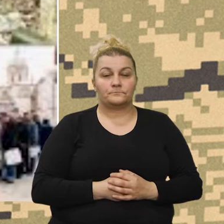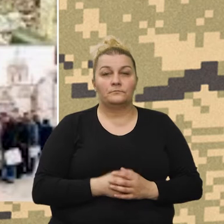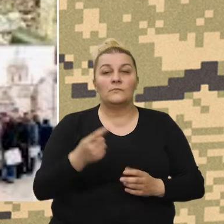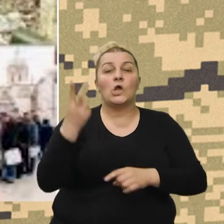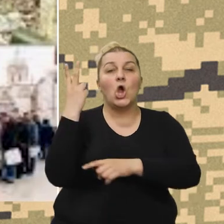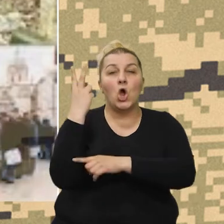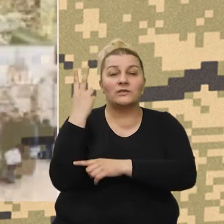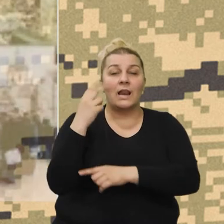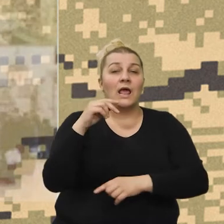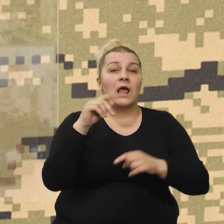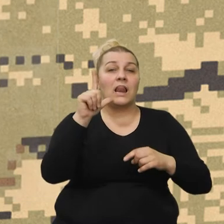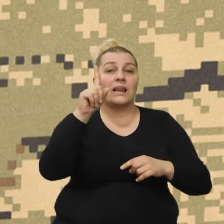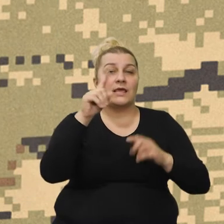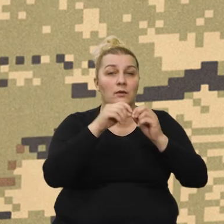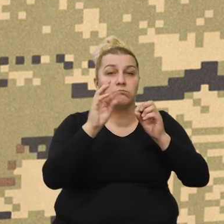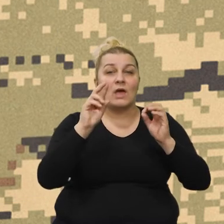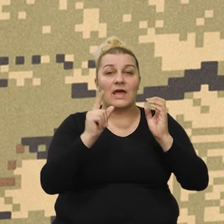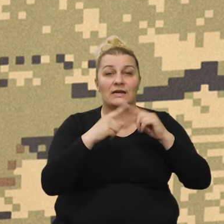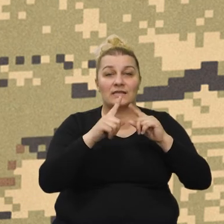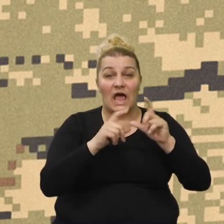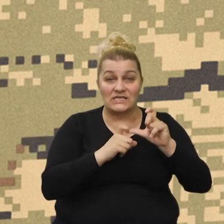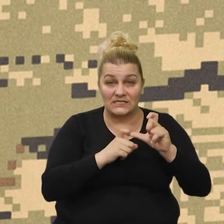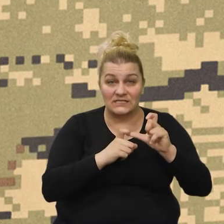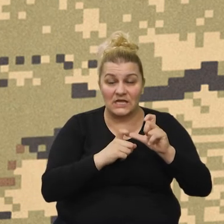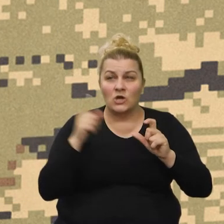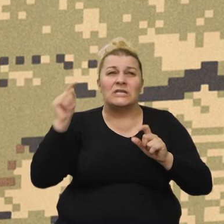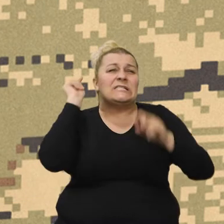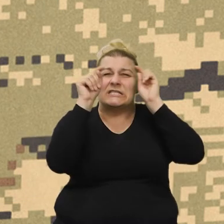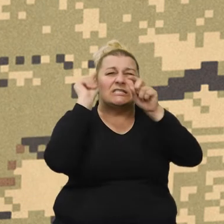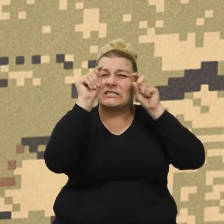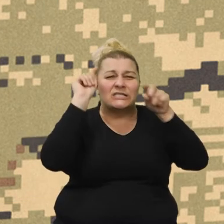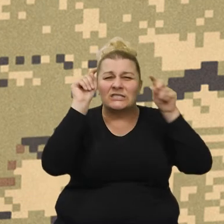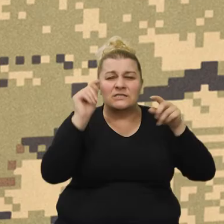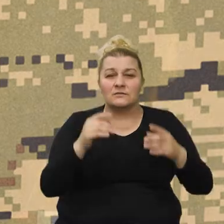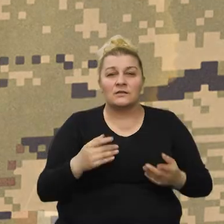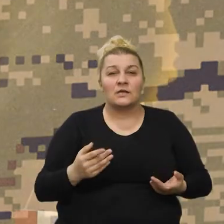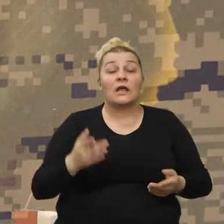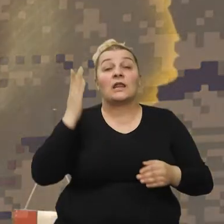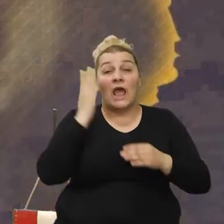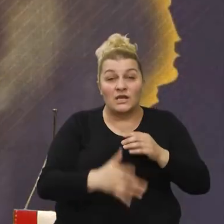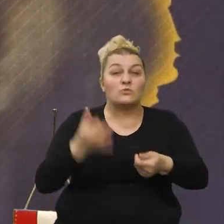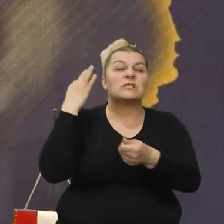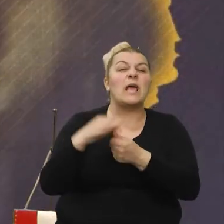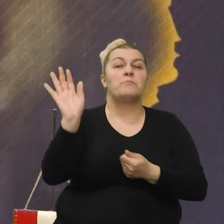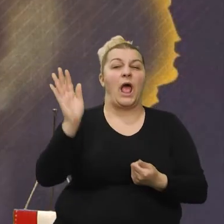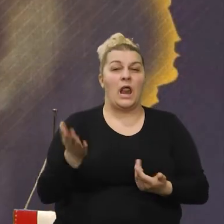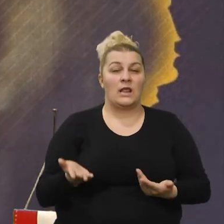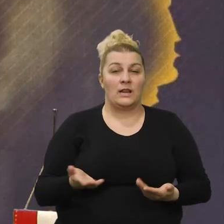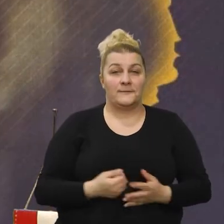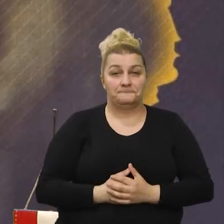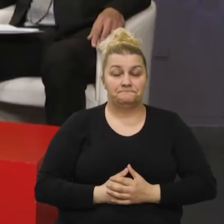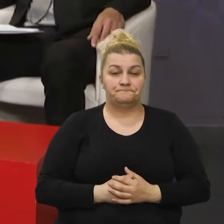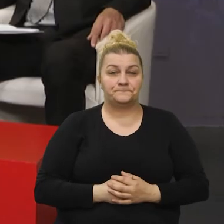hotel Libertas, oni su ga gađali, šta su ga htjeli? I na koncu zapalili. Vi ste što je